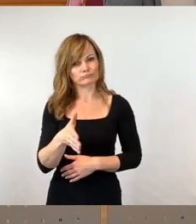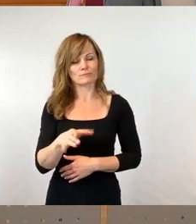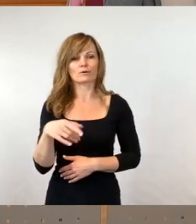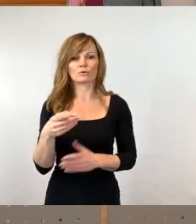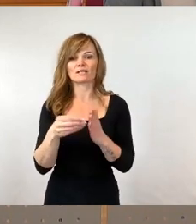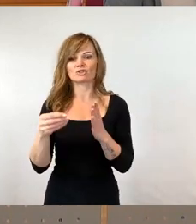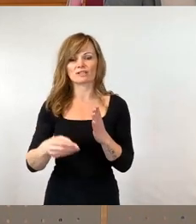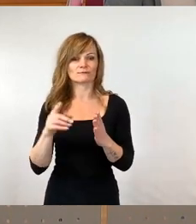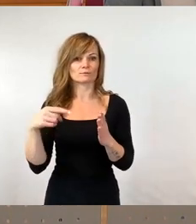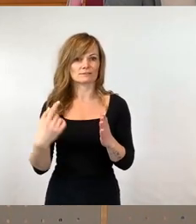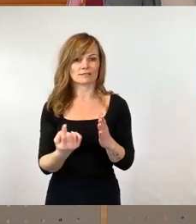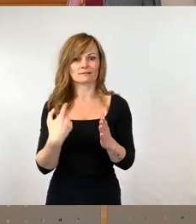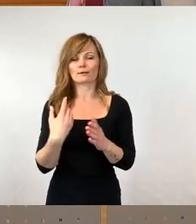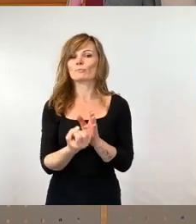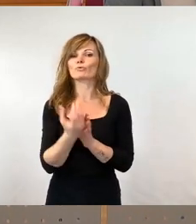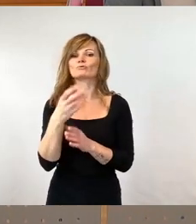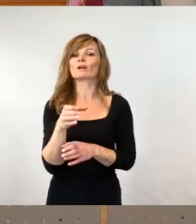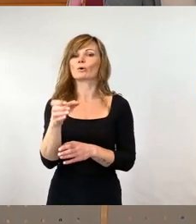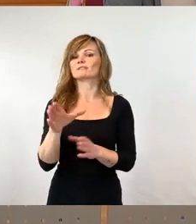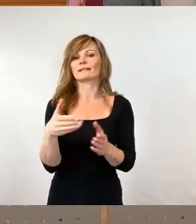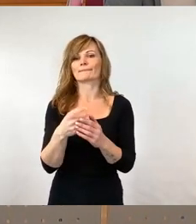kein Blumenstrauß, aber eine Abstimmkarte.